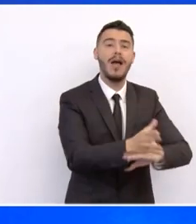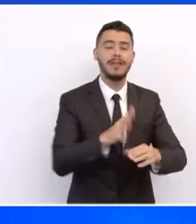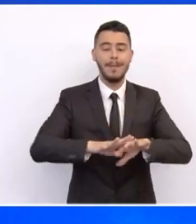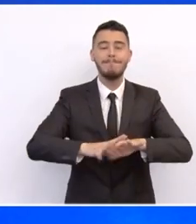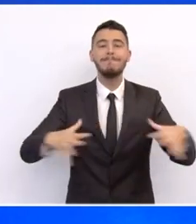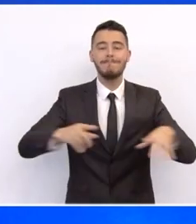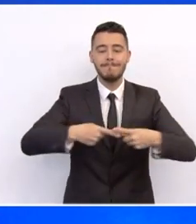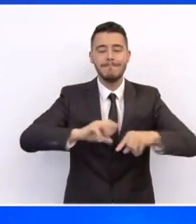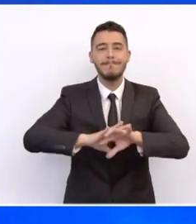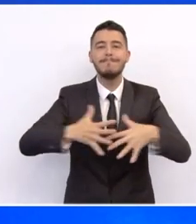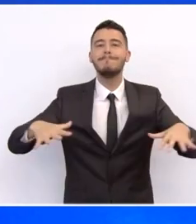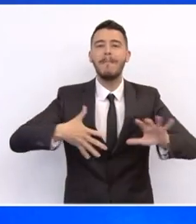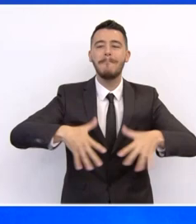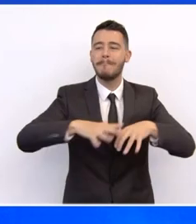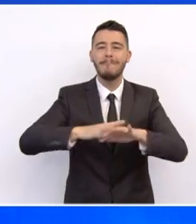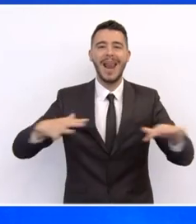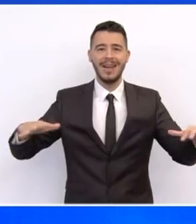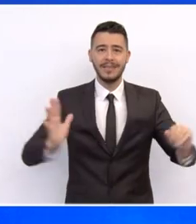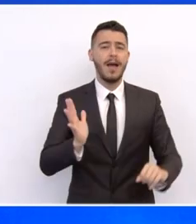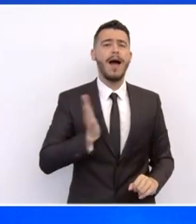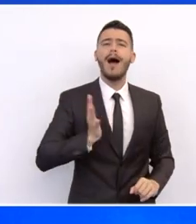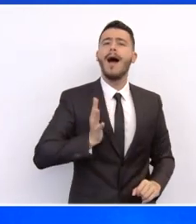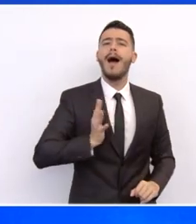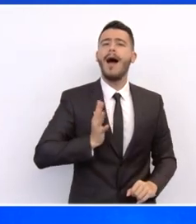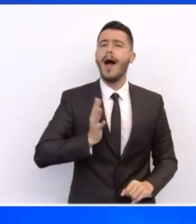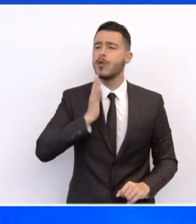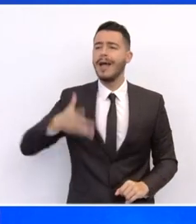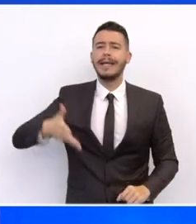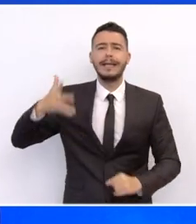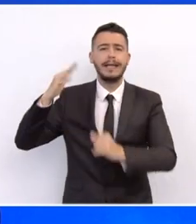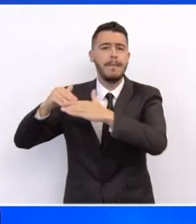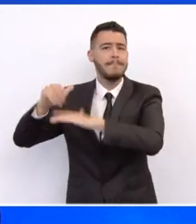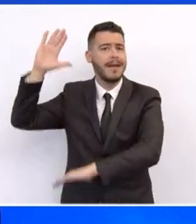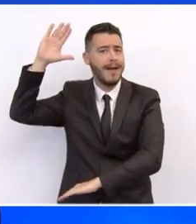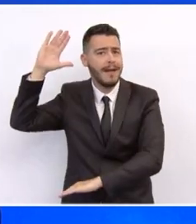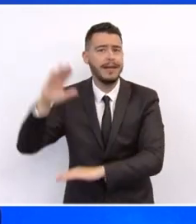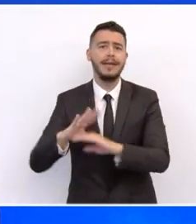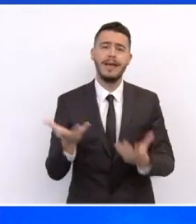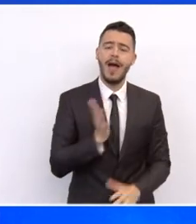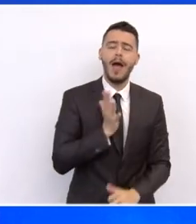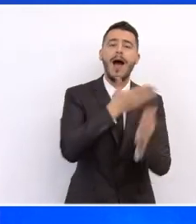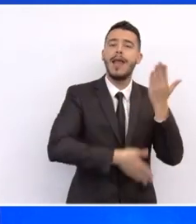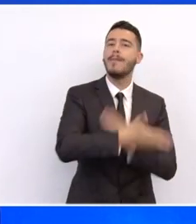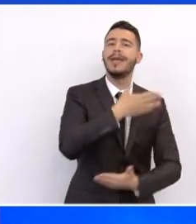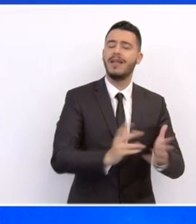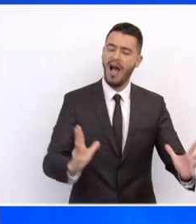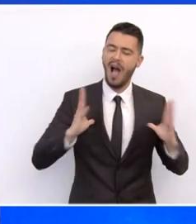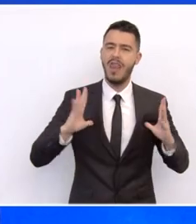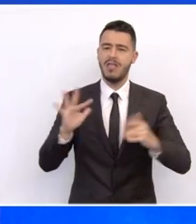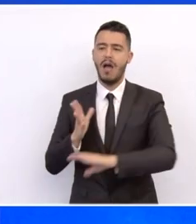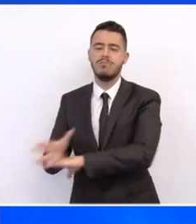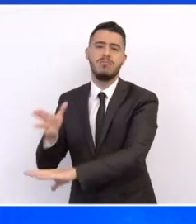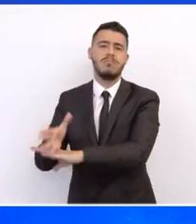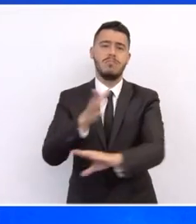προσβάσιμες σε ανθρώπους μεγαλύτερης ηλικίας ή με αναπηρίες, και ειδικά προγράμματα